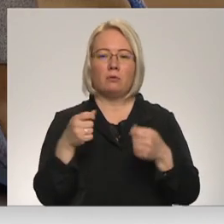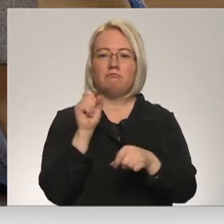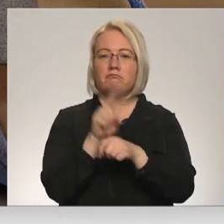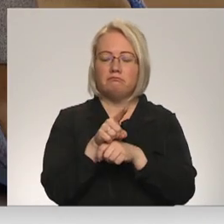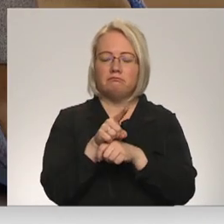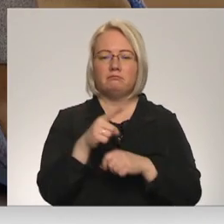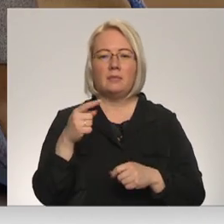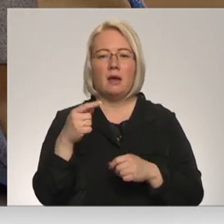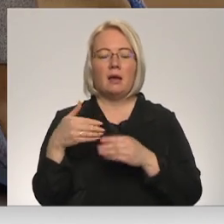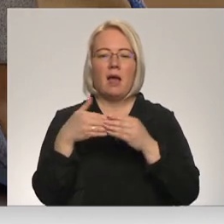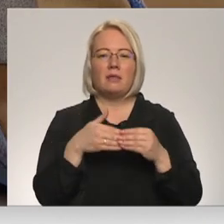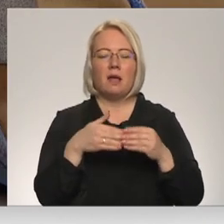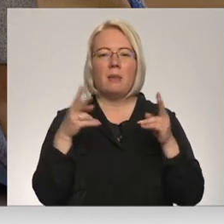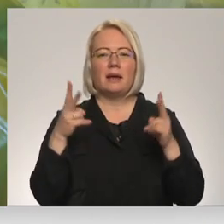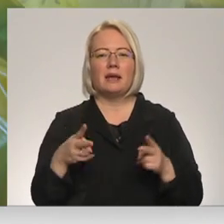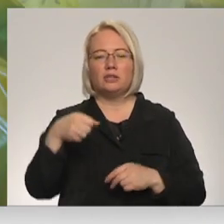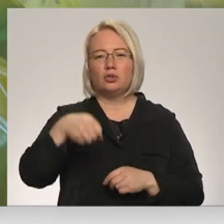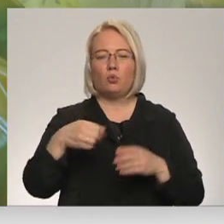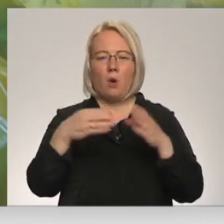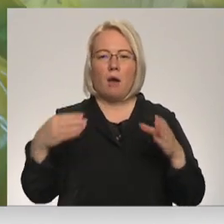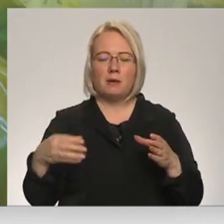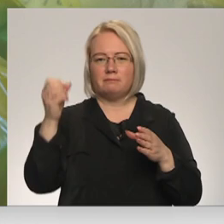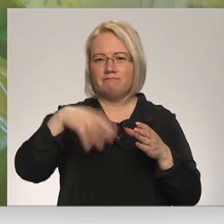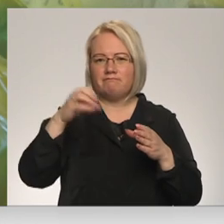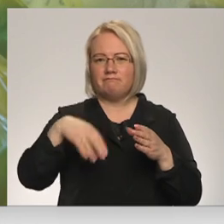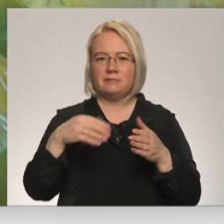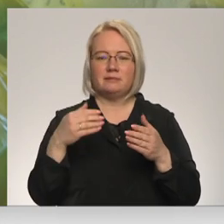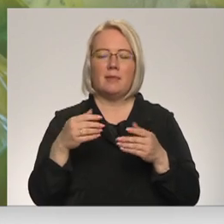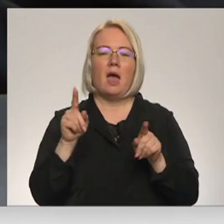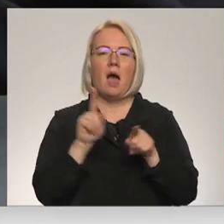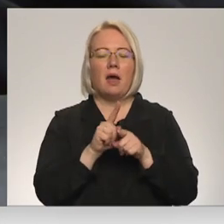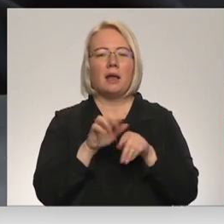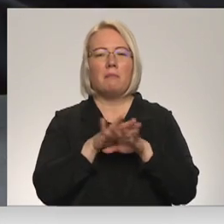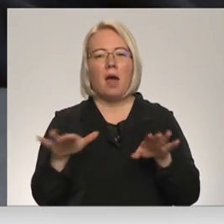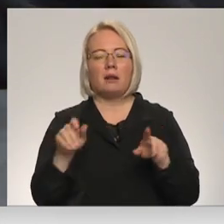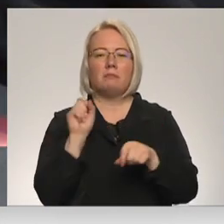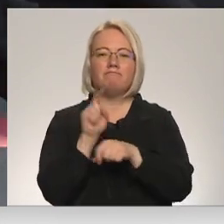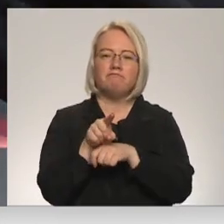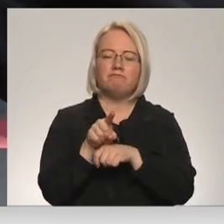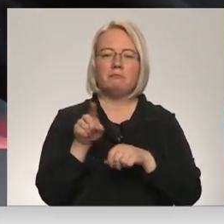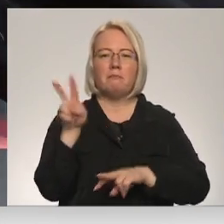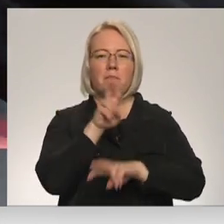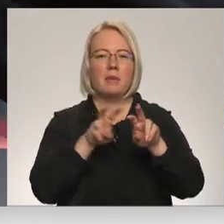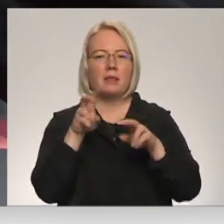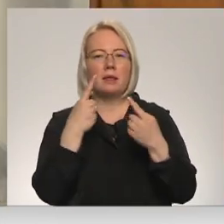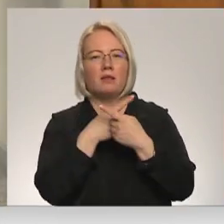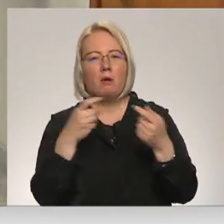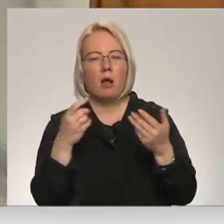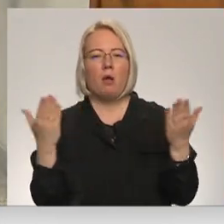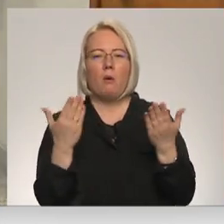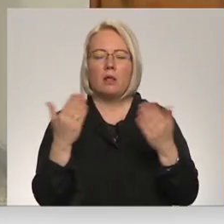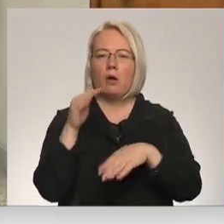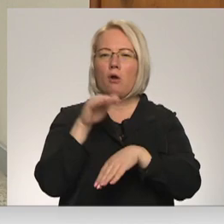gādāt par tās augtās krīzes somas satura sagādāšanu. Vēl bērniem var dot uzdevumu meklēt informāciju par kādiem